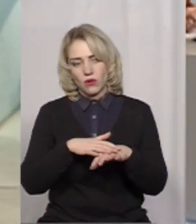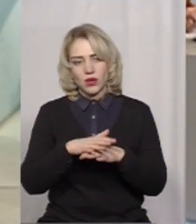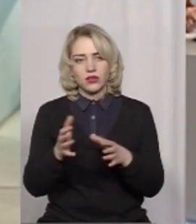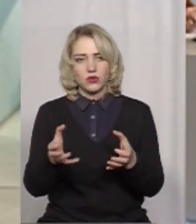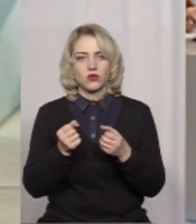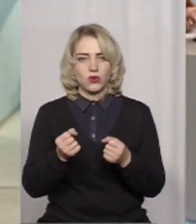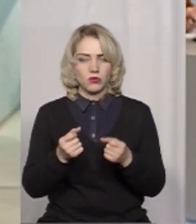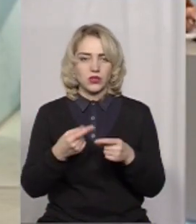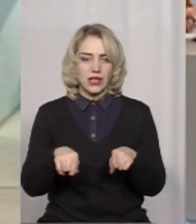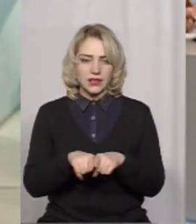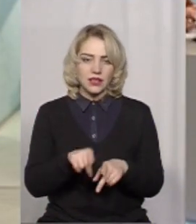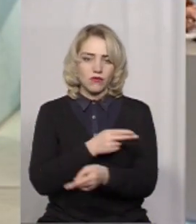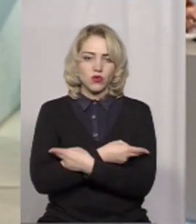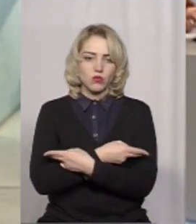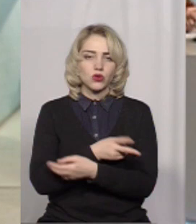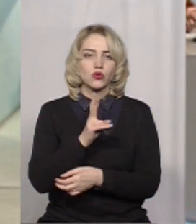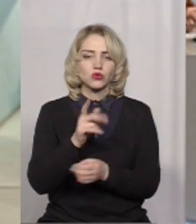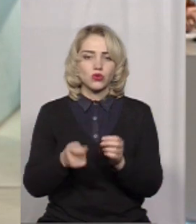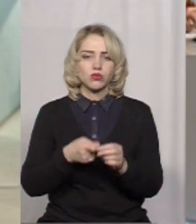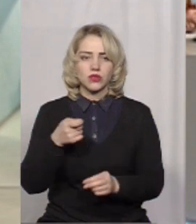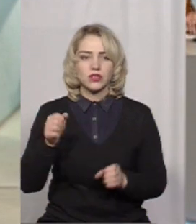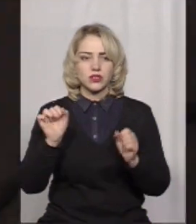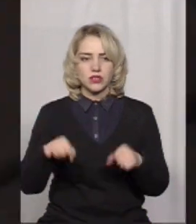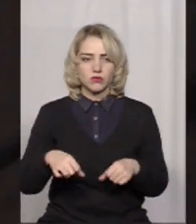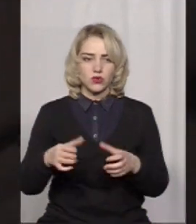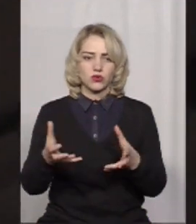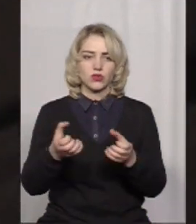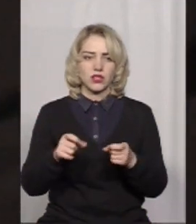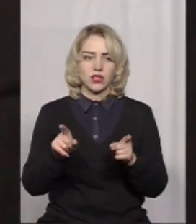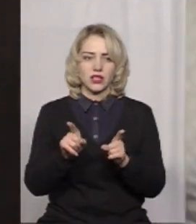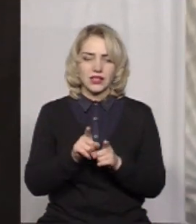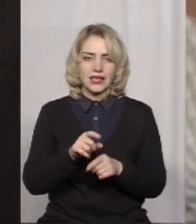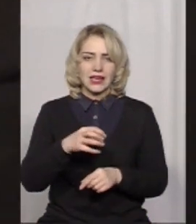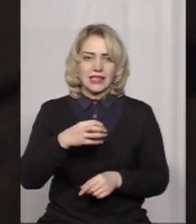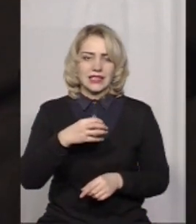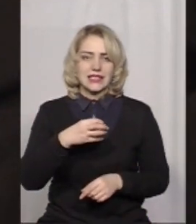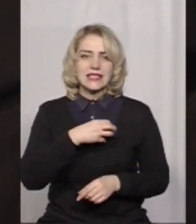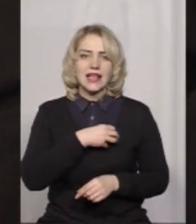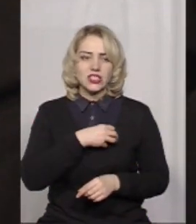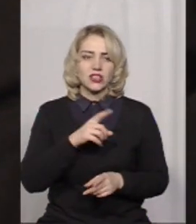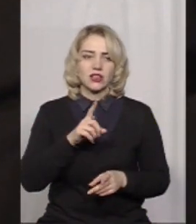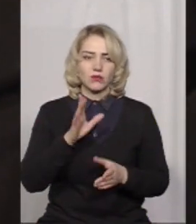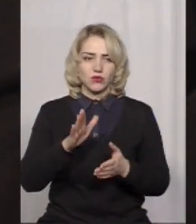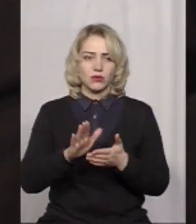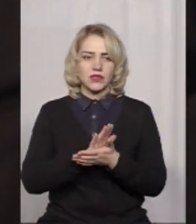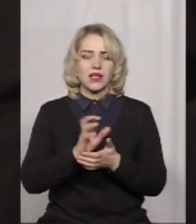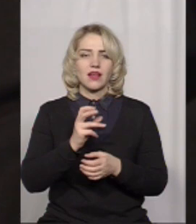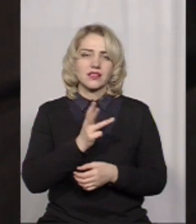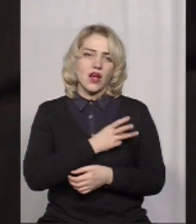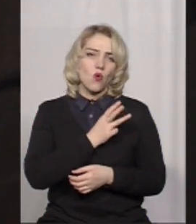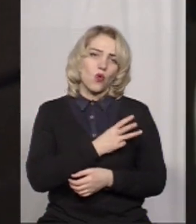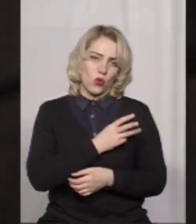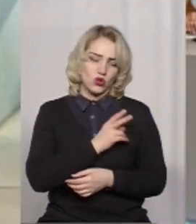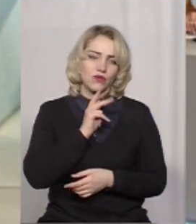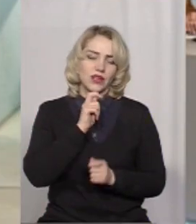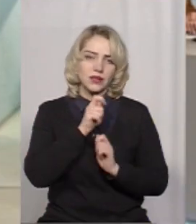ті, хто подавався, і зможуть ще отримати такі фірмові значки, які так само будемо презентувати, як захочувальні призи